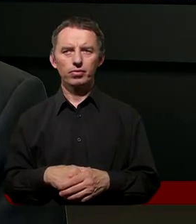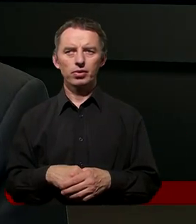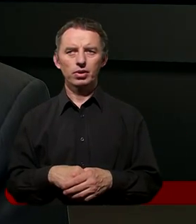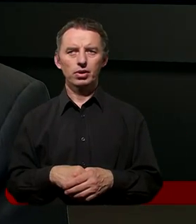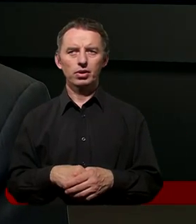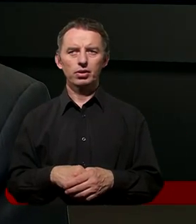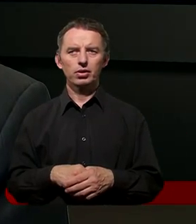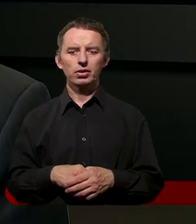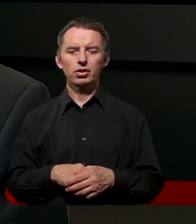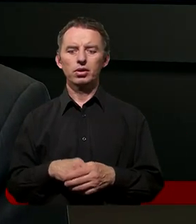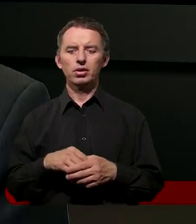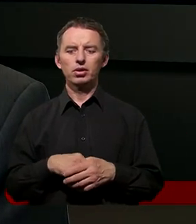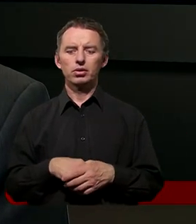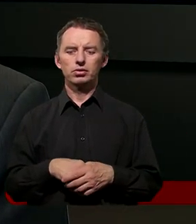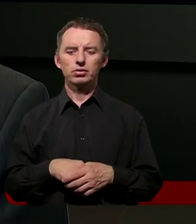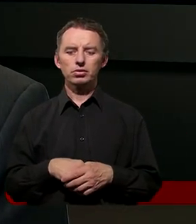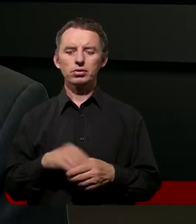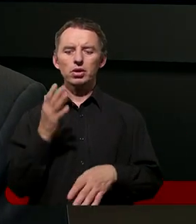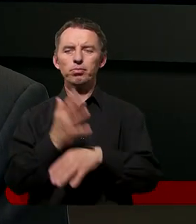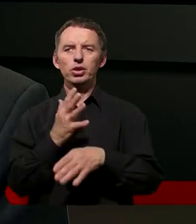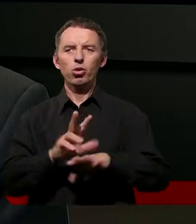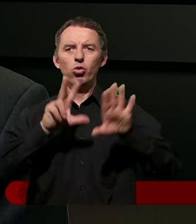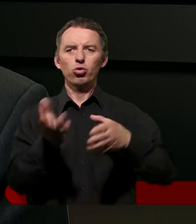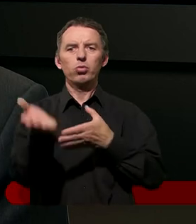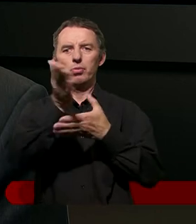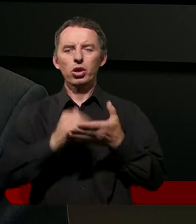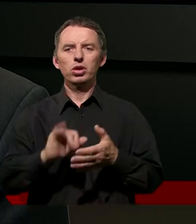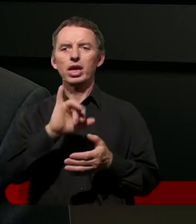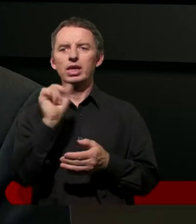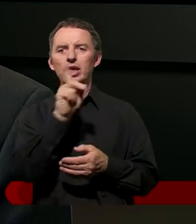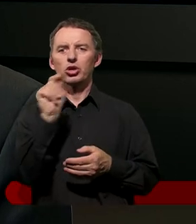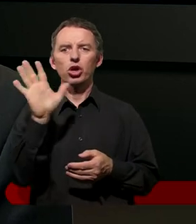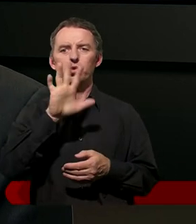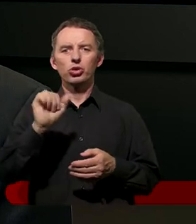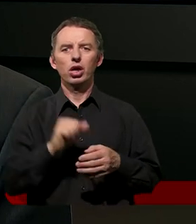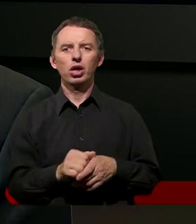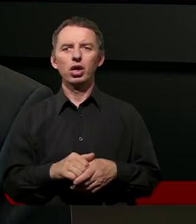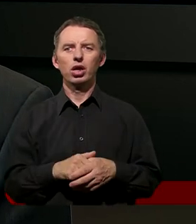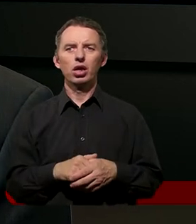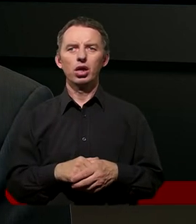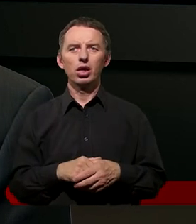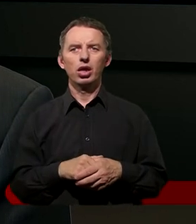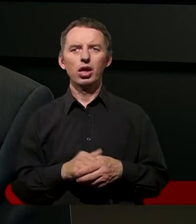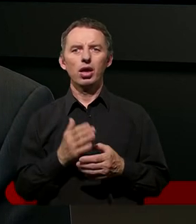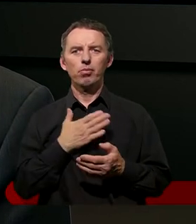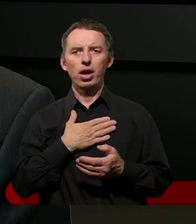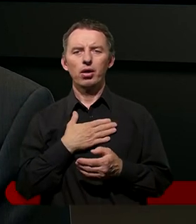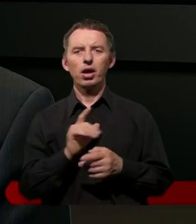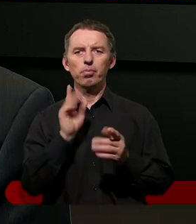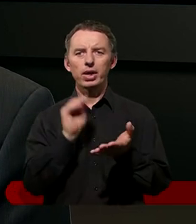W cytowanym już 58 rozdziale Izajasza mamy bardzo